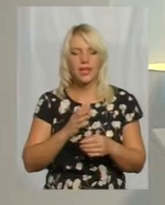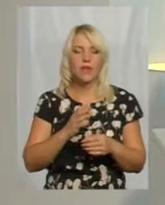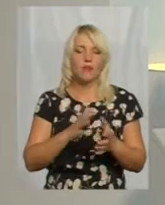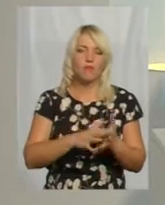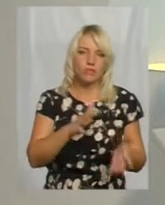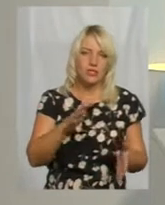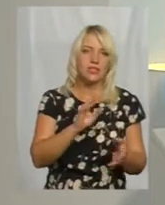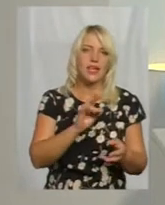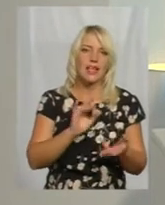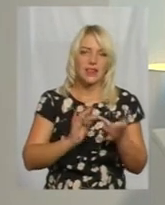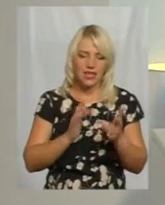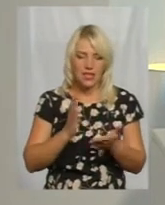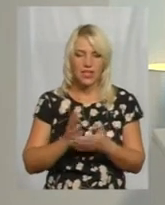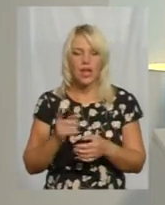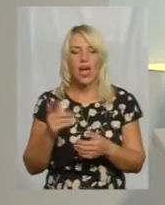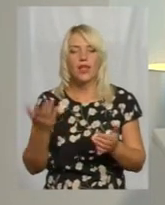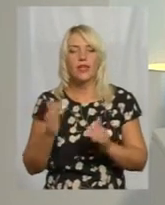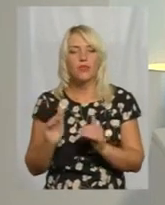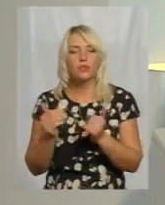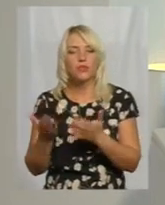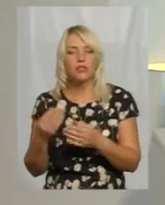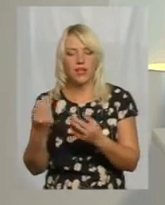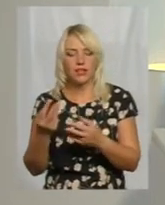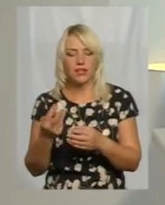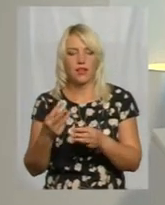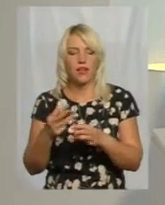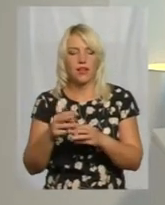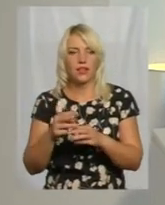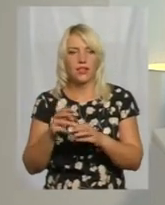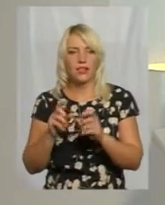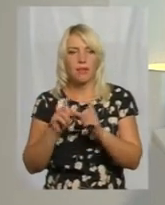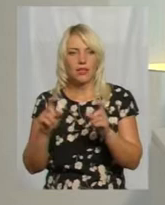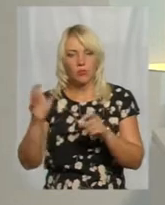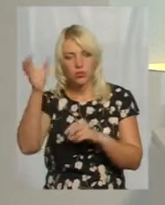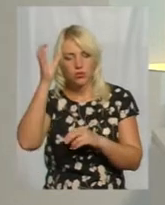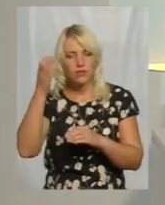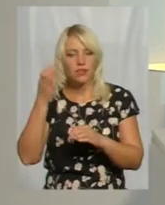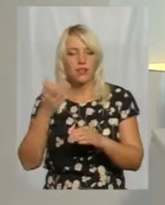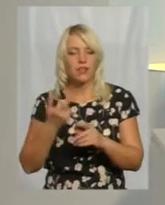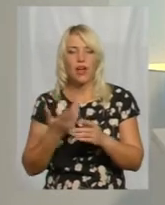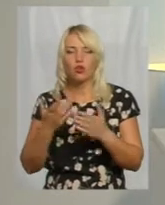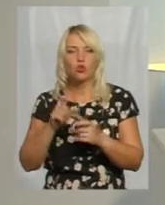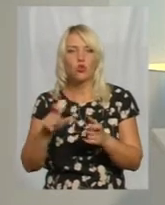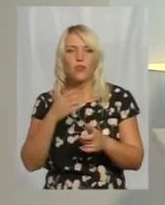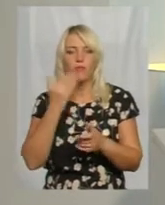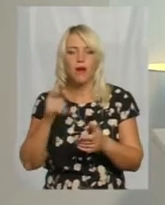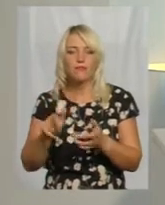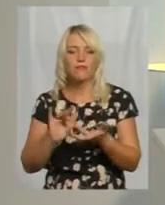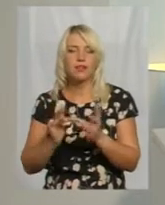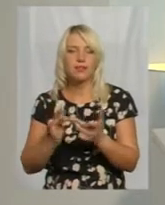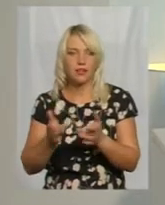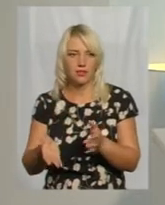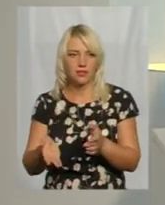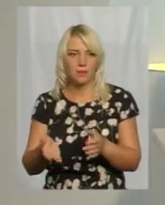рекомендації Департамент надає тим школам, в яких або немає інтернету, і, ну, відповідно, якщо в школі немає, то і у учнів